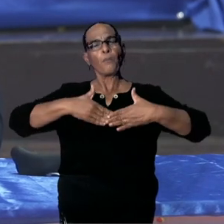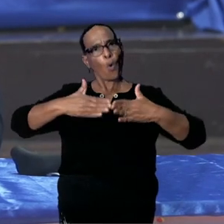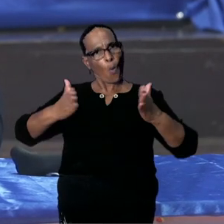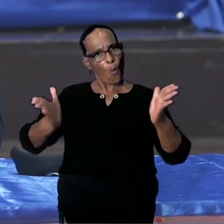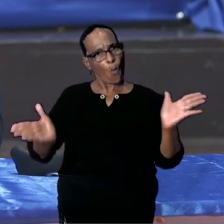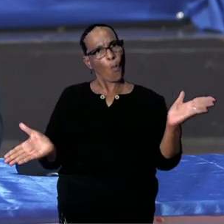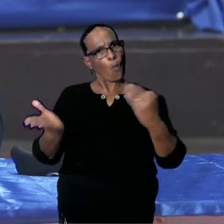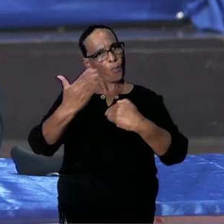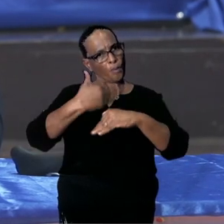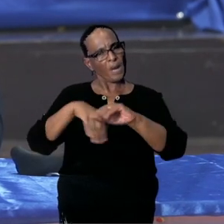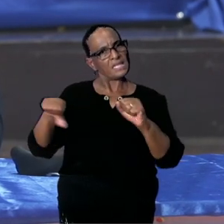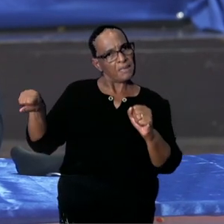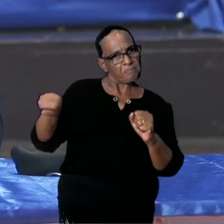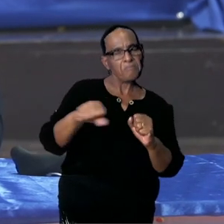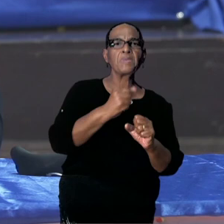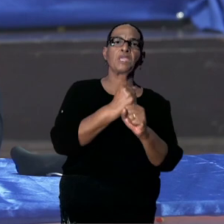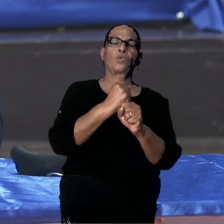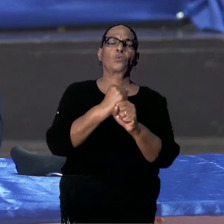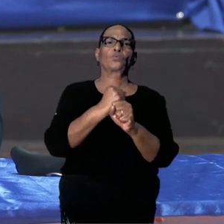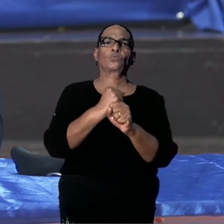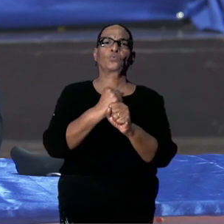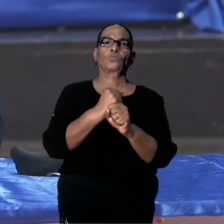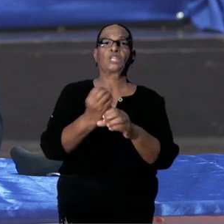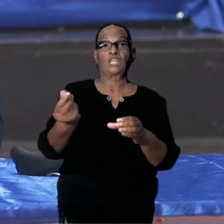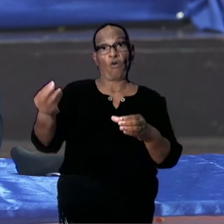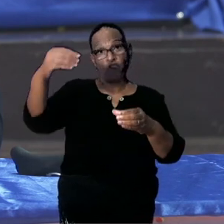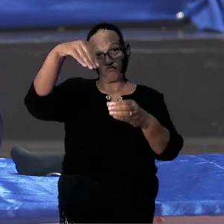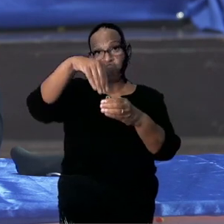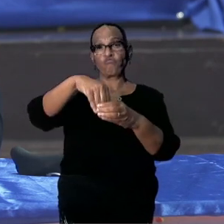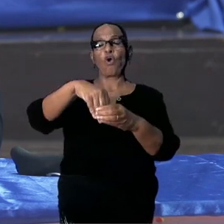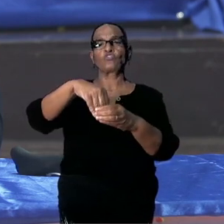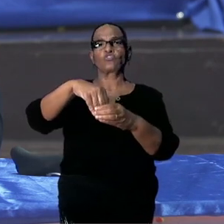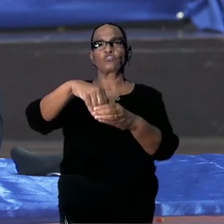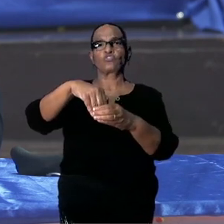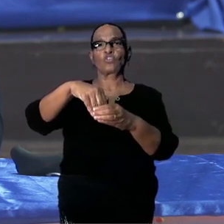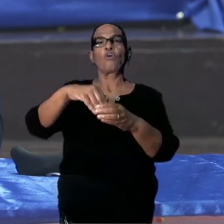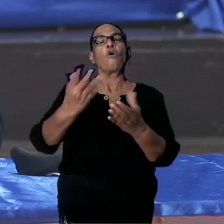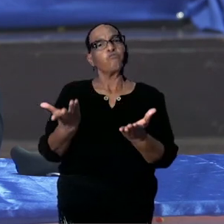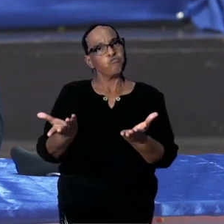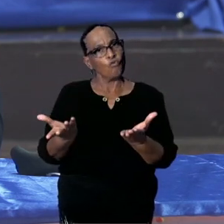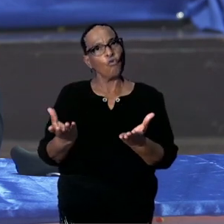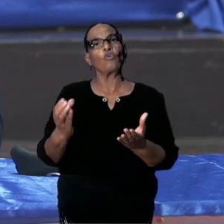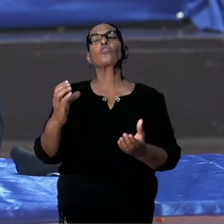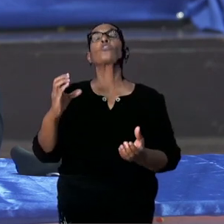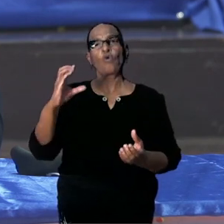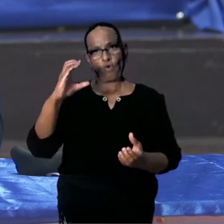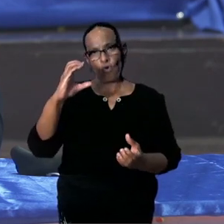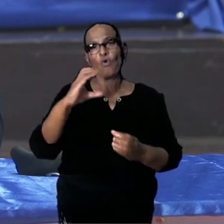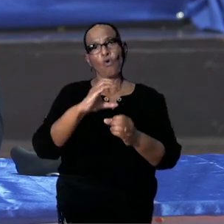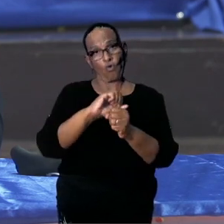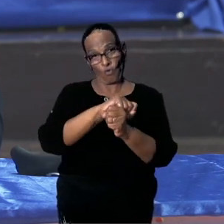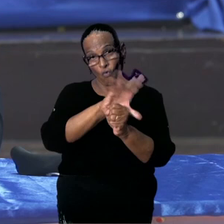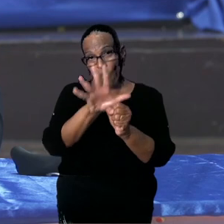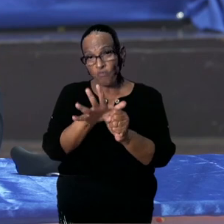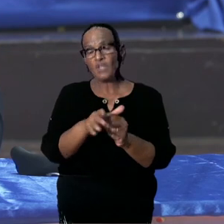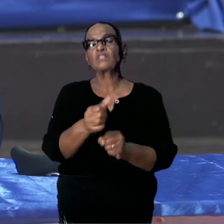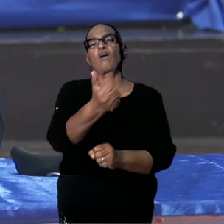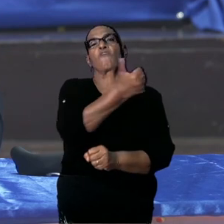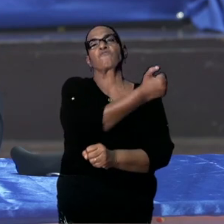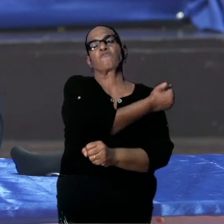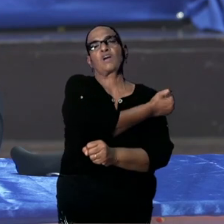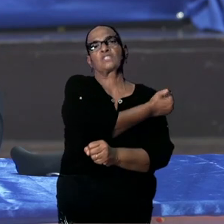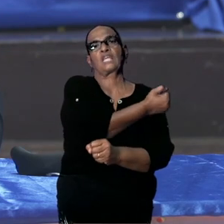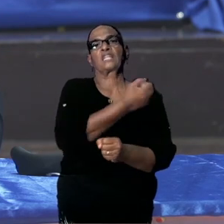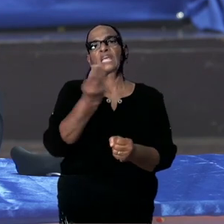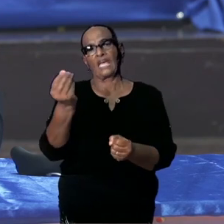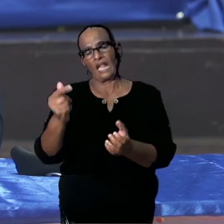wijze willen laten bijdragen in een fonds voor de aanschaf van het COVID-vaccin. Dus we hebben